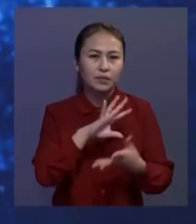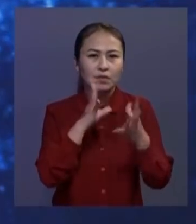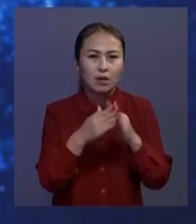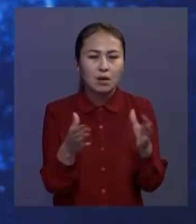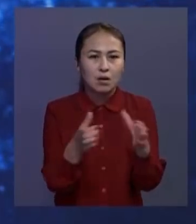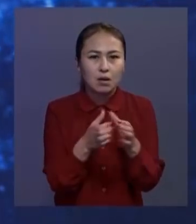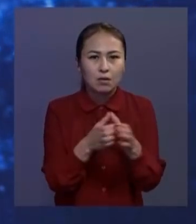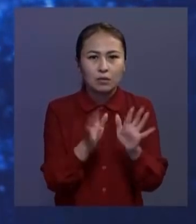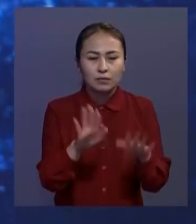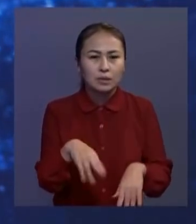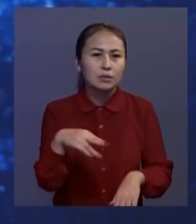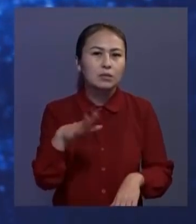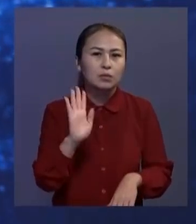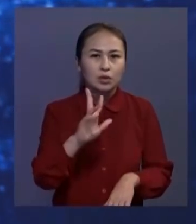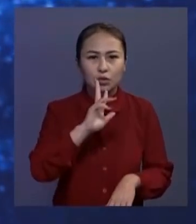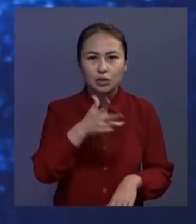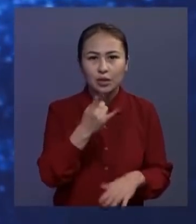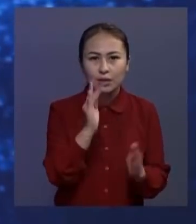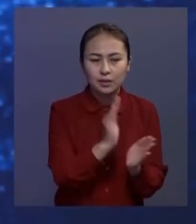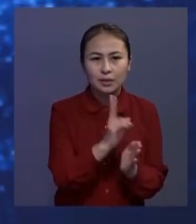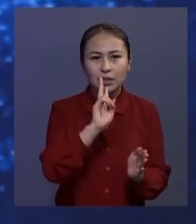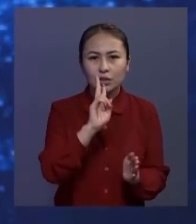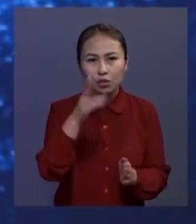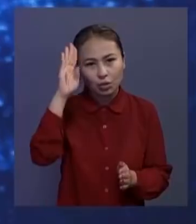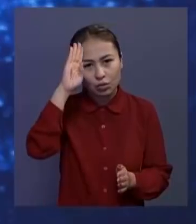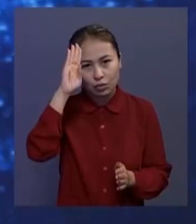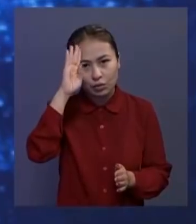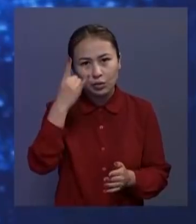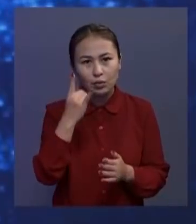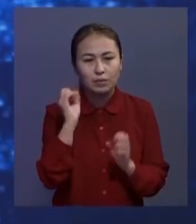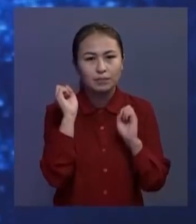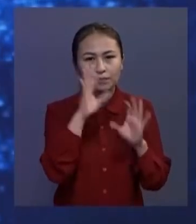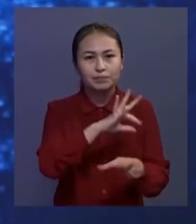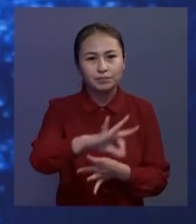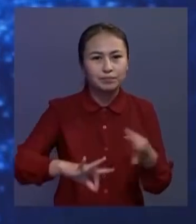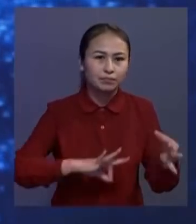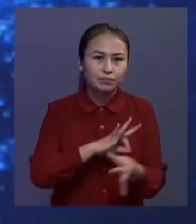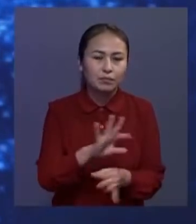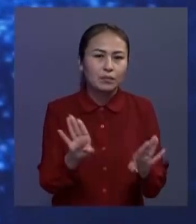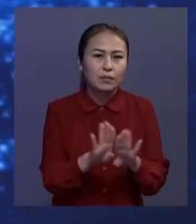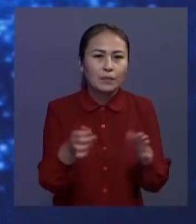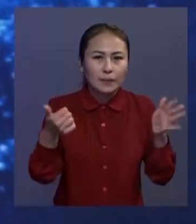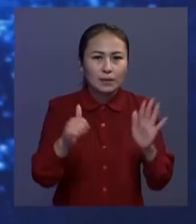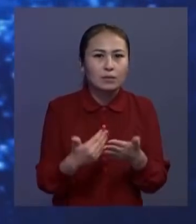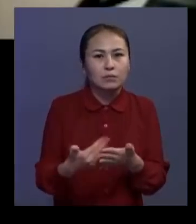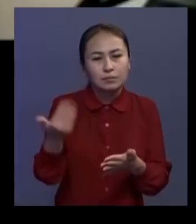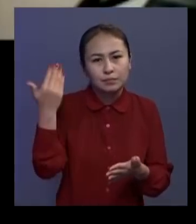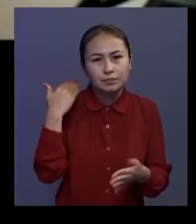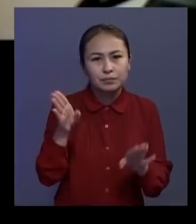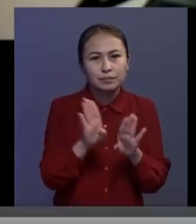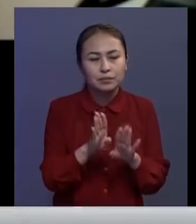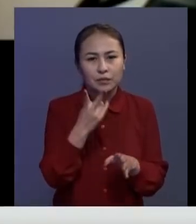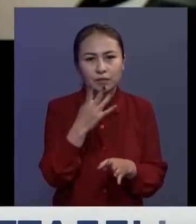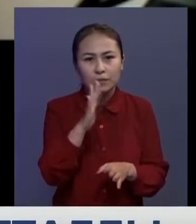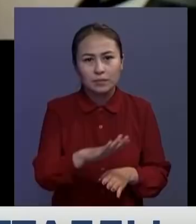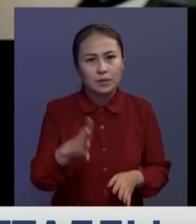режимдегі колонияда өтейт оның үш жасары қызы мен екі жастағы ұллы бүлдіршіндері үйіне орны бастырылды. Осыдан жарты жыл бұрын без берегі ана